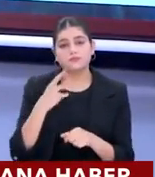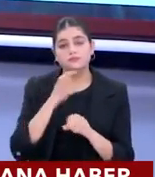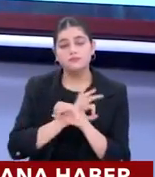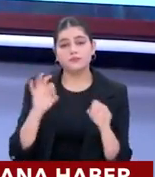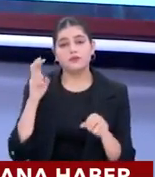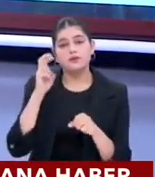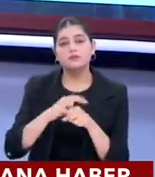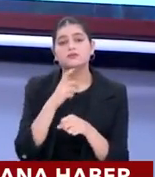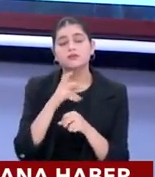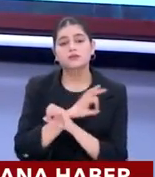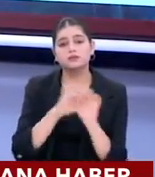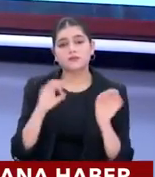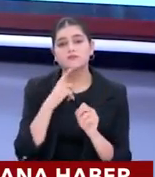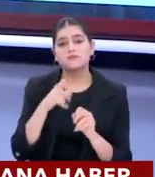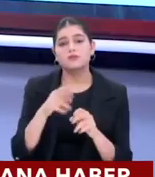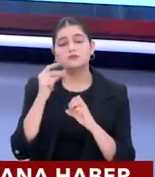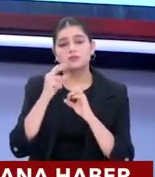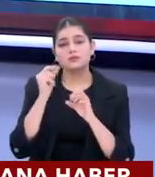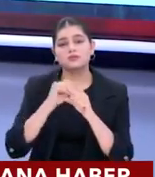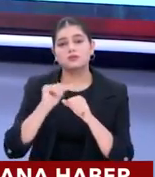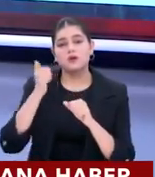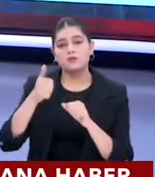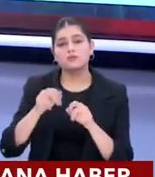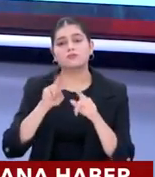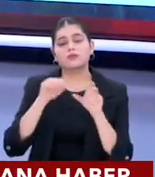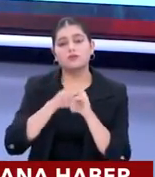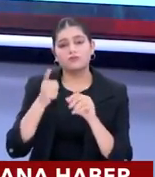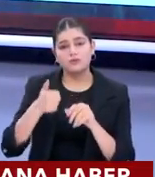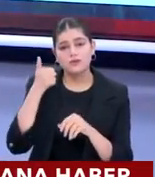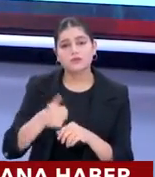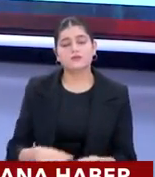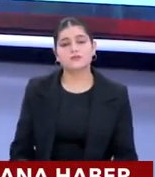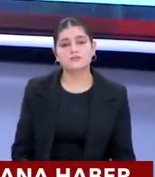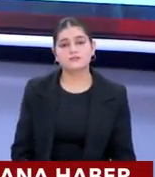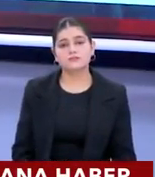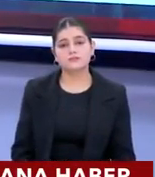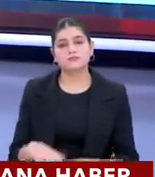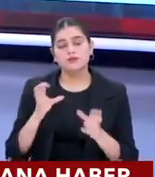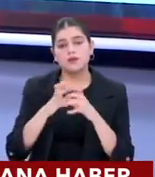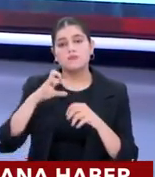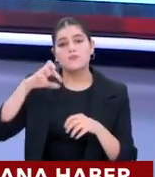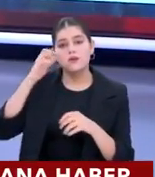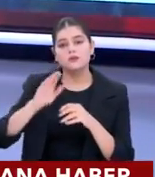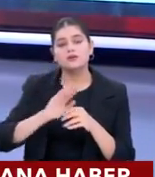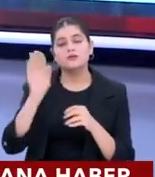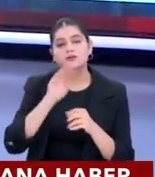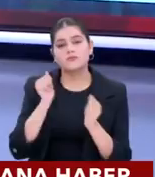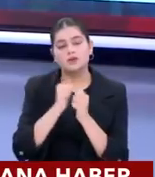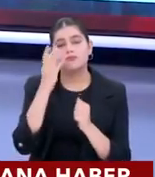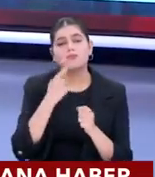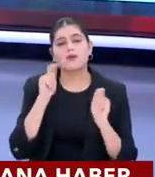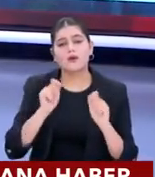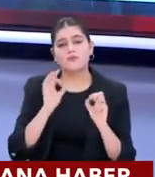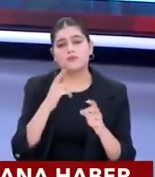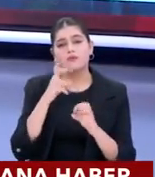andan, yıldan itibaren de Özgür Özel her dönem milletvekilidir. Ve genelde parti yönetiminde de yer alır. Şimdi